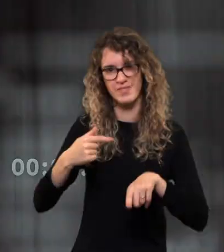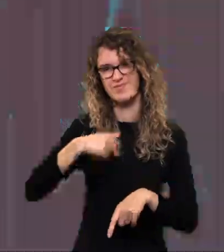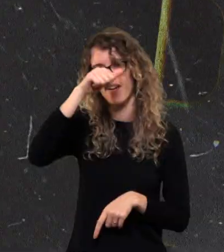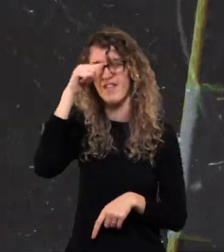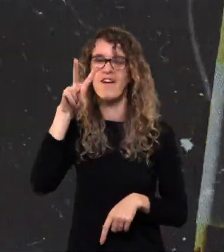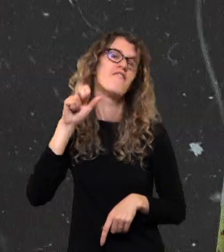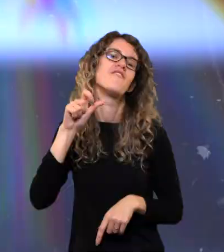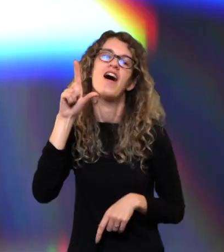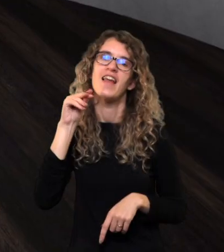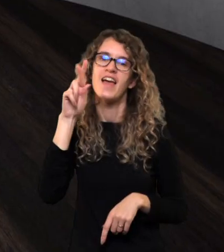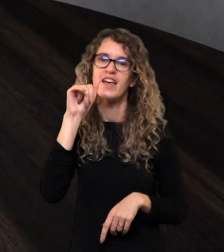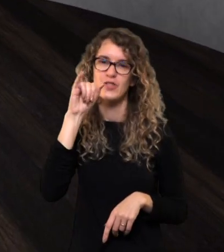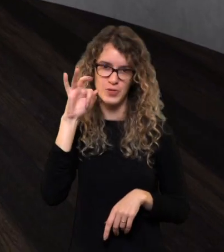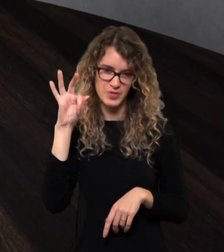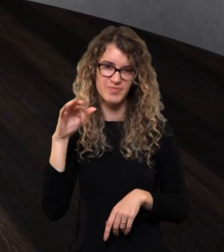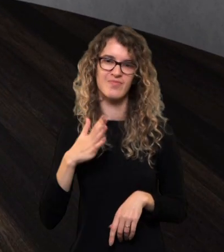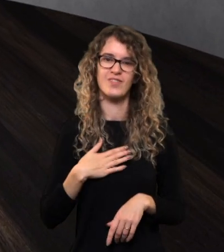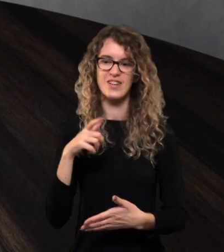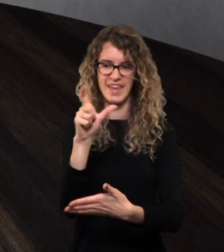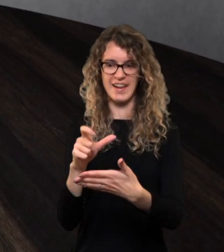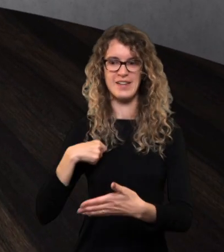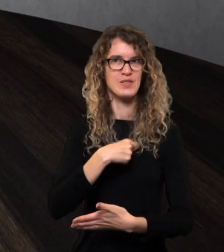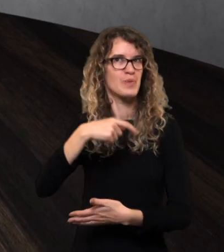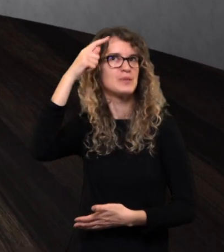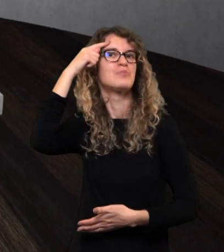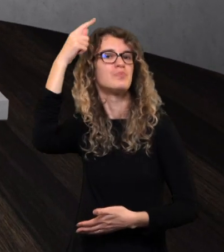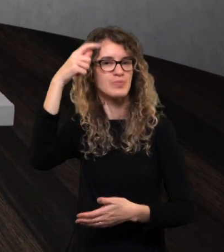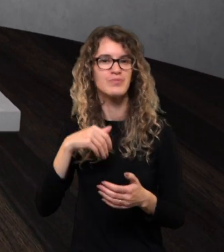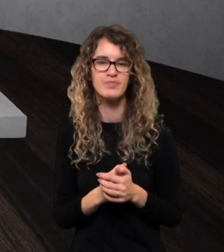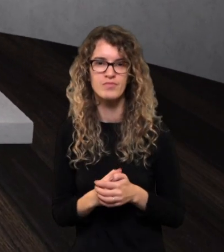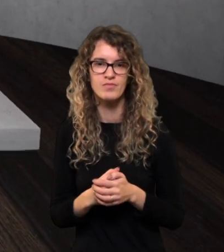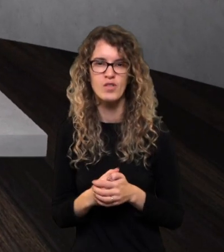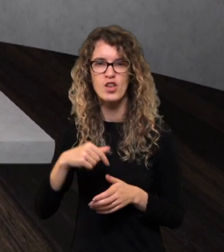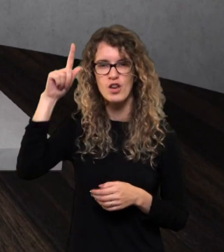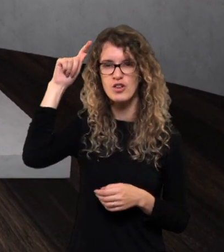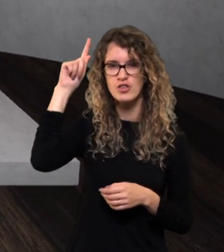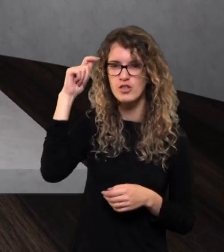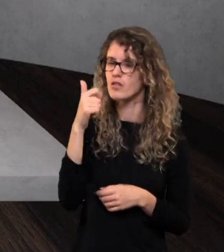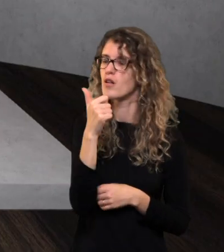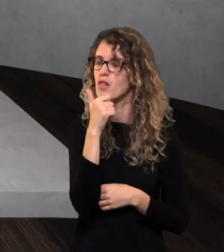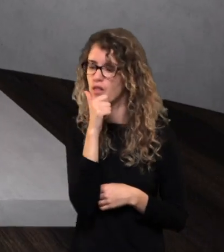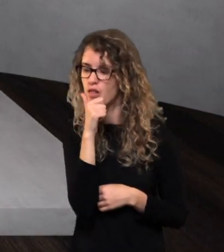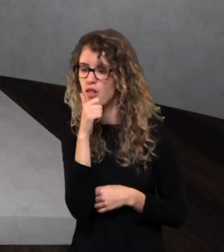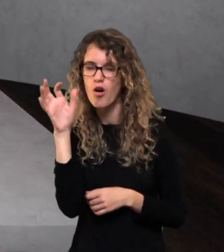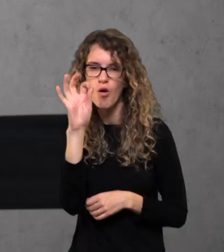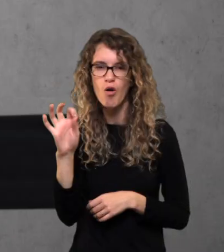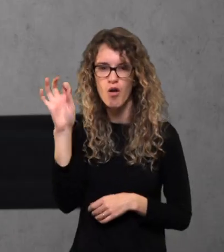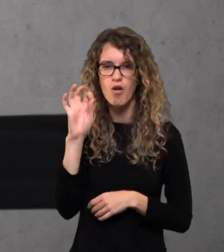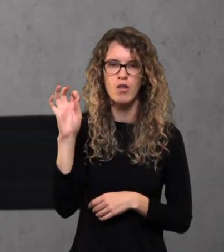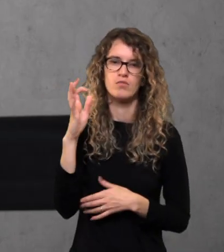Čia propagandos diagnostika. Aš Valerijus Širelis. Turiu įleirašti į temą. Pats parašiau.